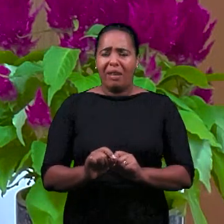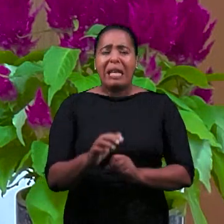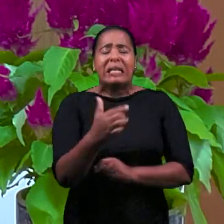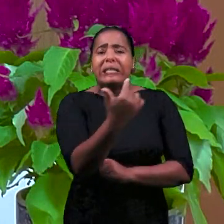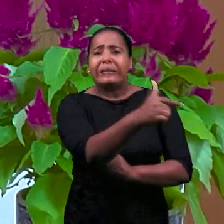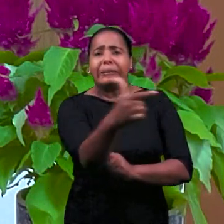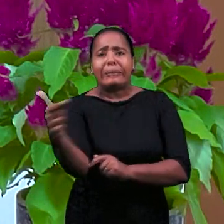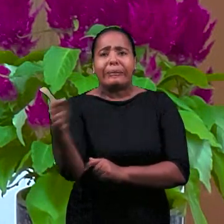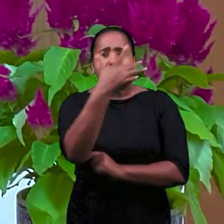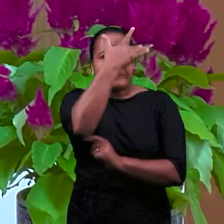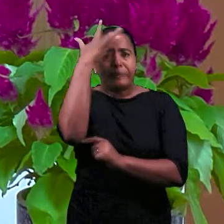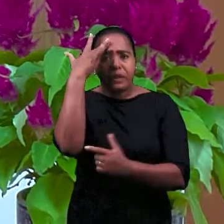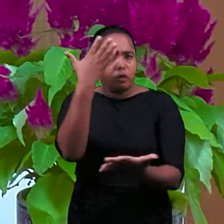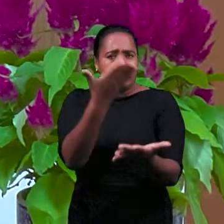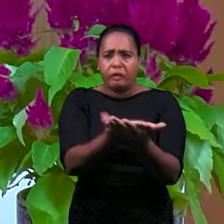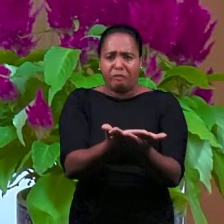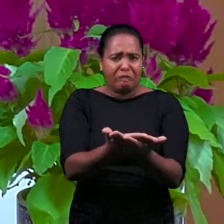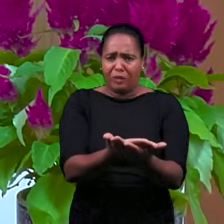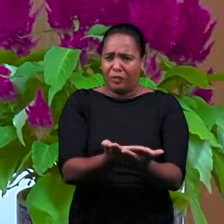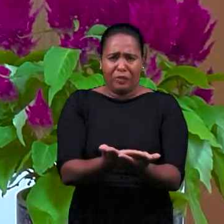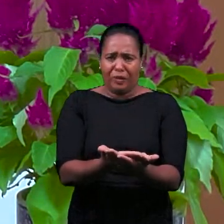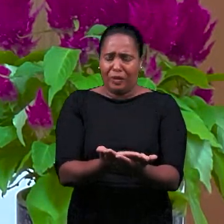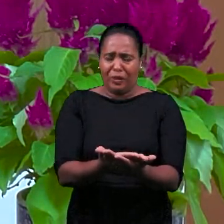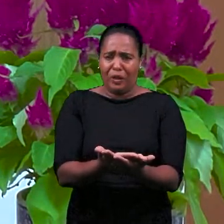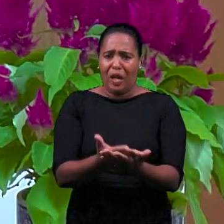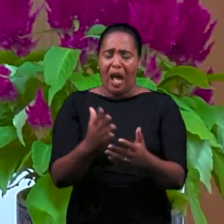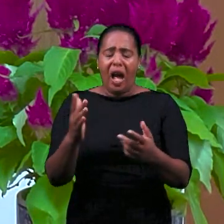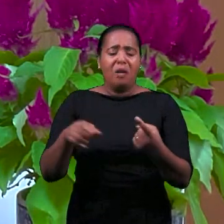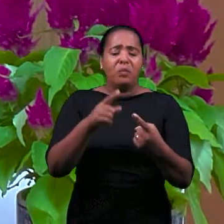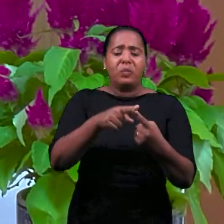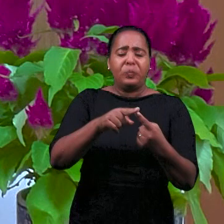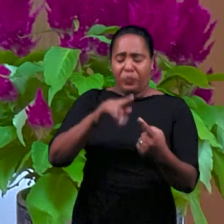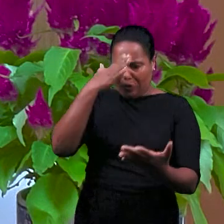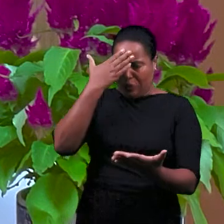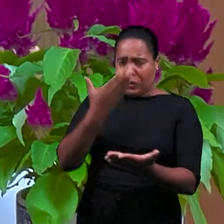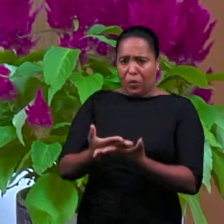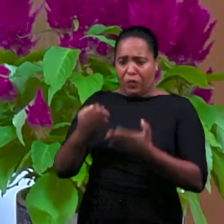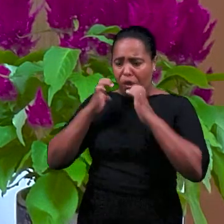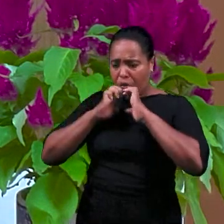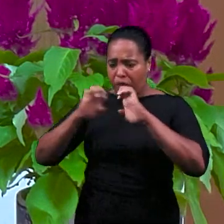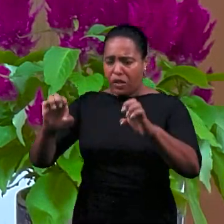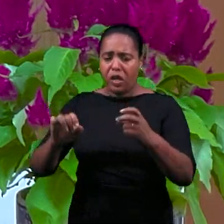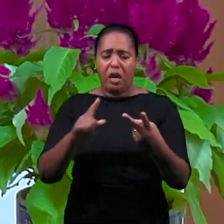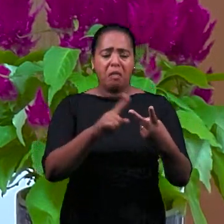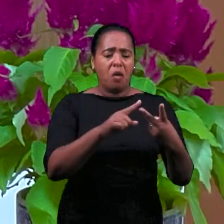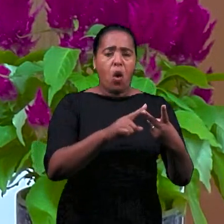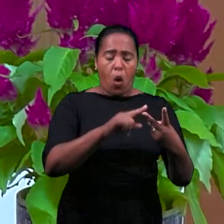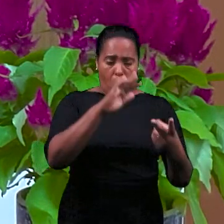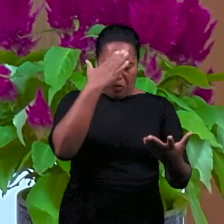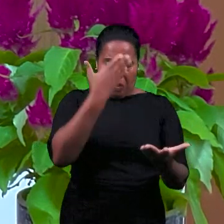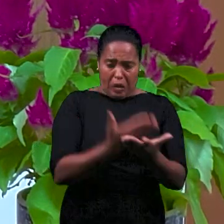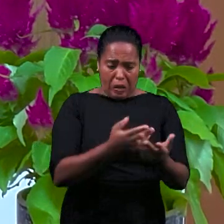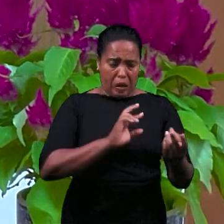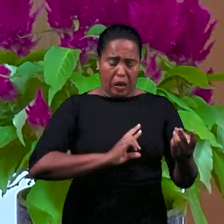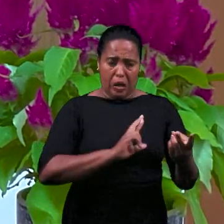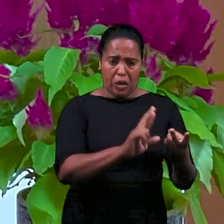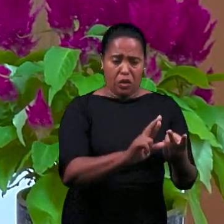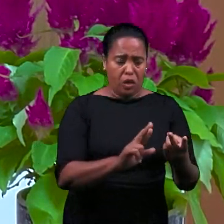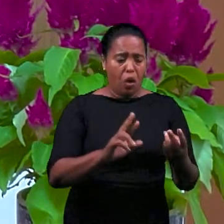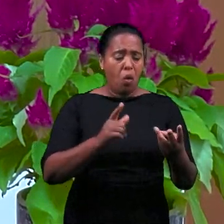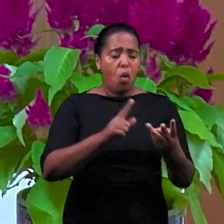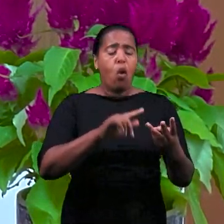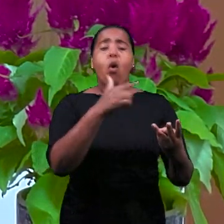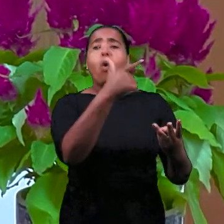доверять. Некоторые доверяют Евангелиям, другие доверяют религии, другие